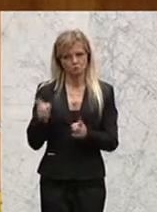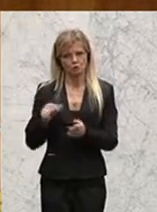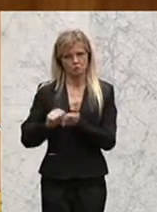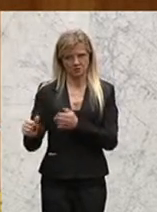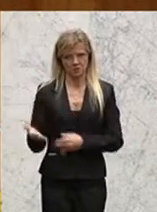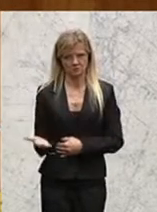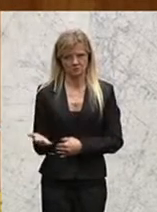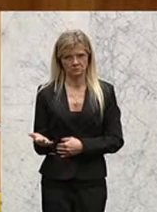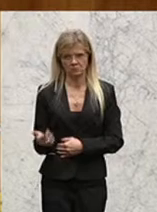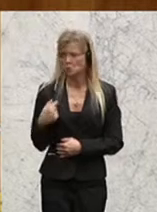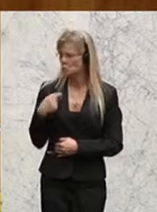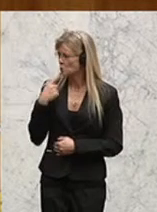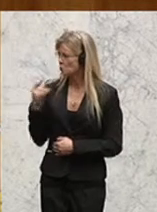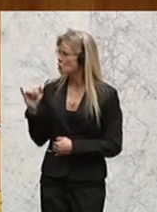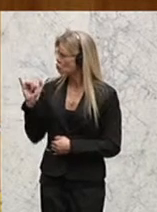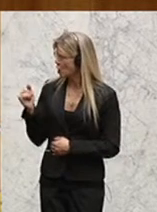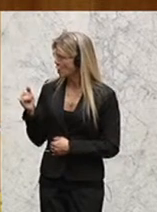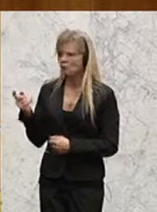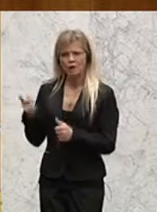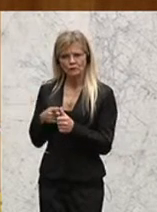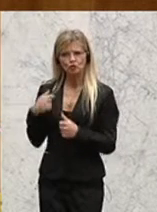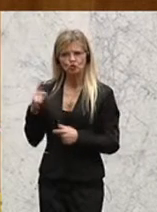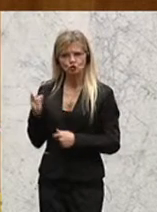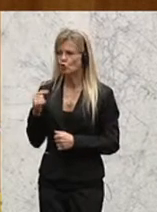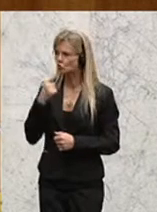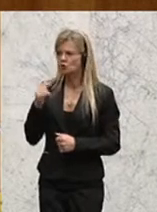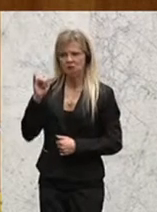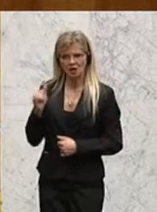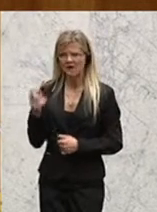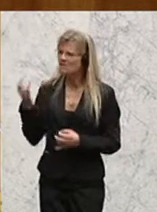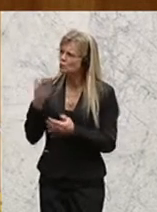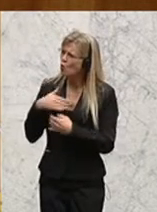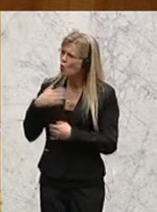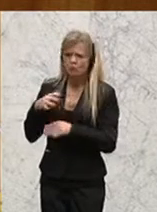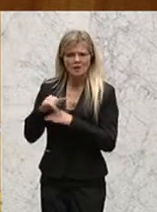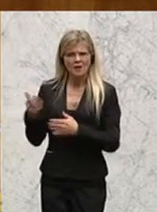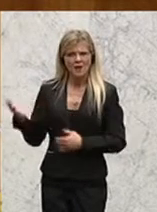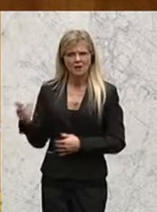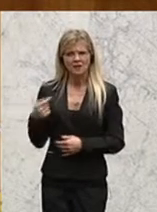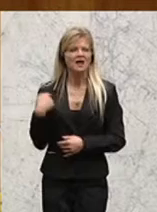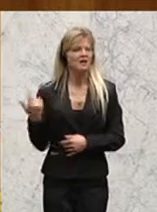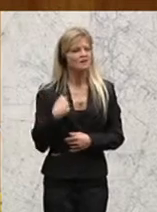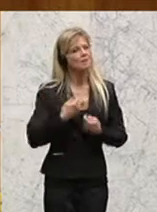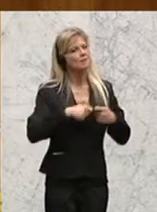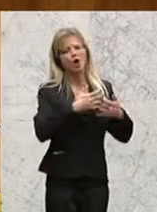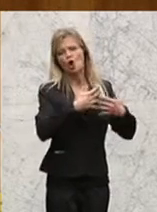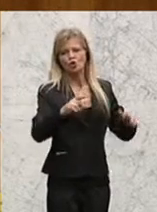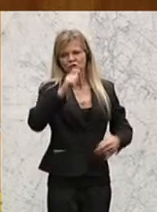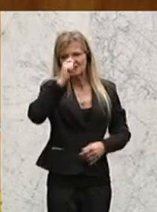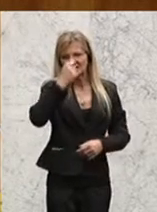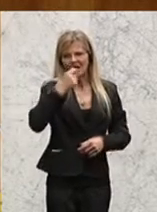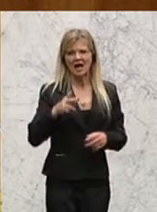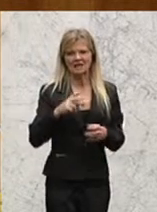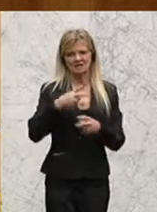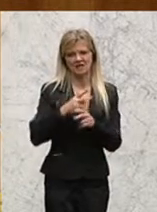wir da zustimmen sollen, dann sagen Sie mir, was wollen Sie mit dem Geld machen. Und die haben gesagt, ja, wir bauen ein großes Gaskraftwerk. Denn das ist die